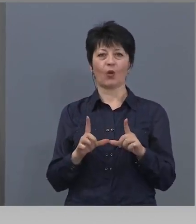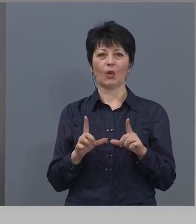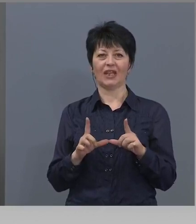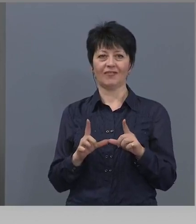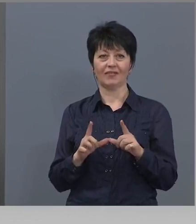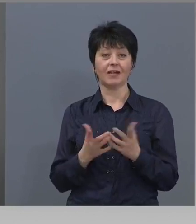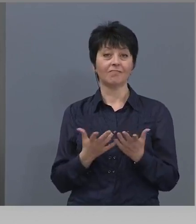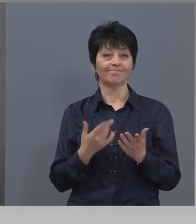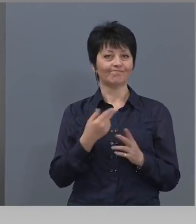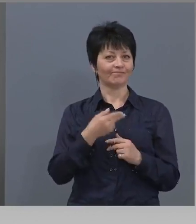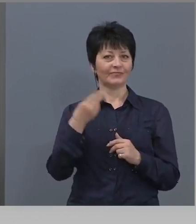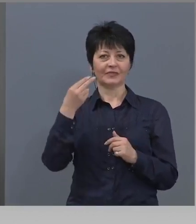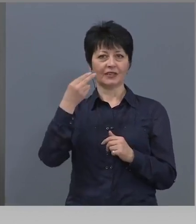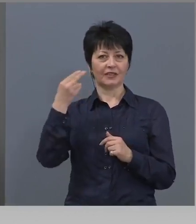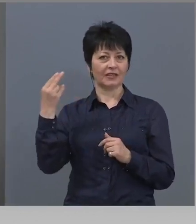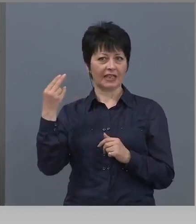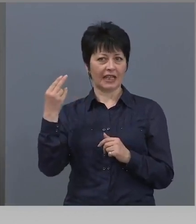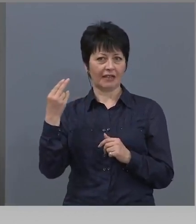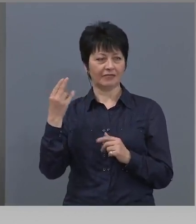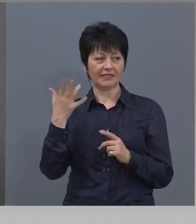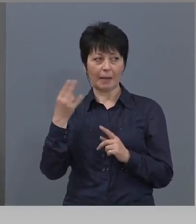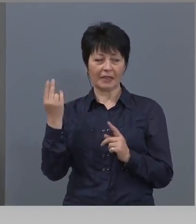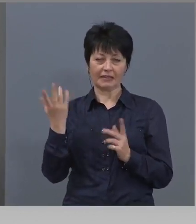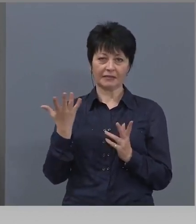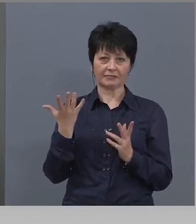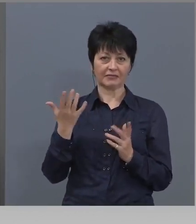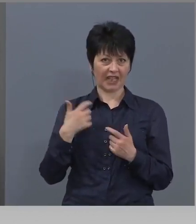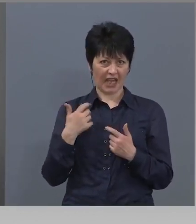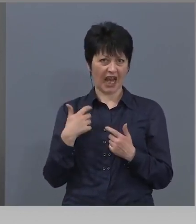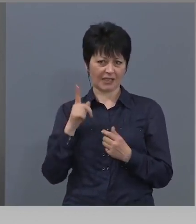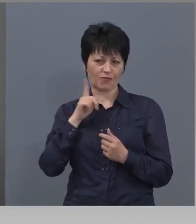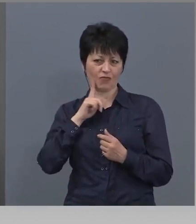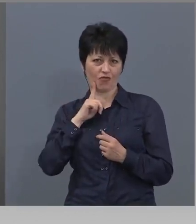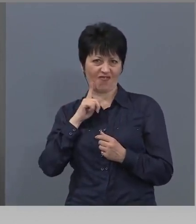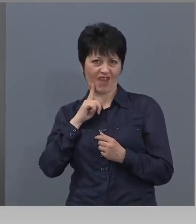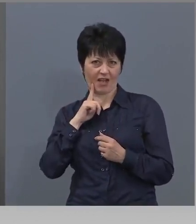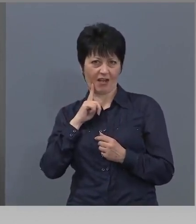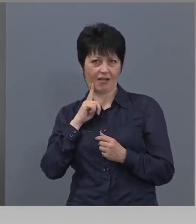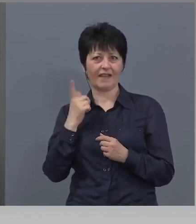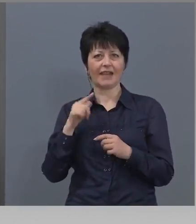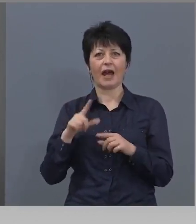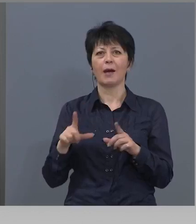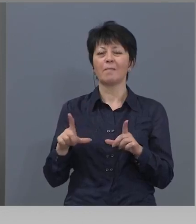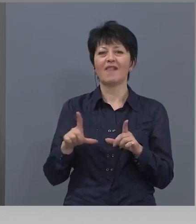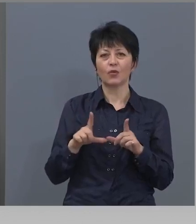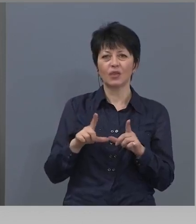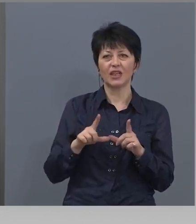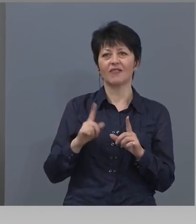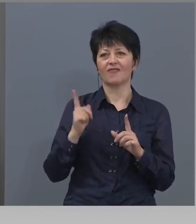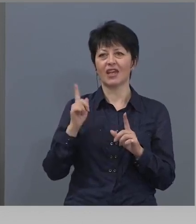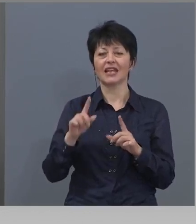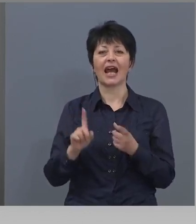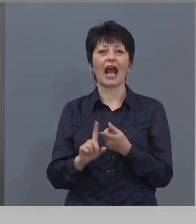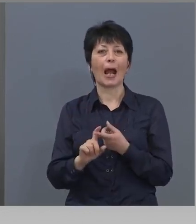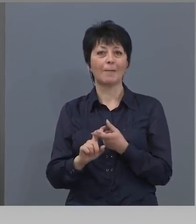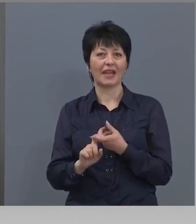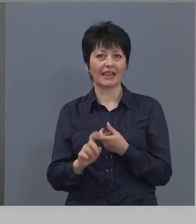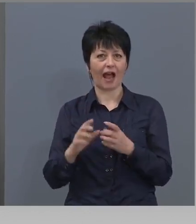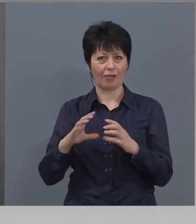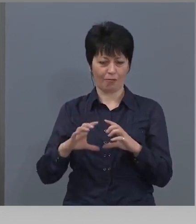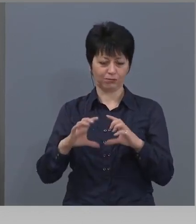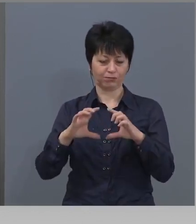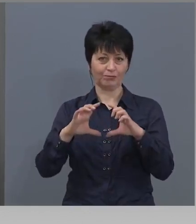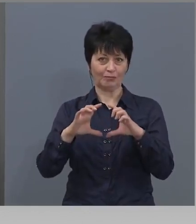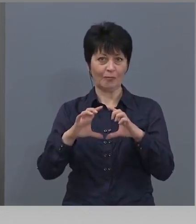Темата А дали съм човек на Прокопиев и на капитал? Тварите, публикациите им последните